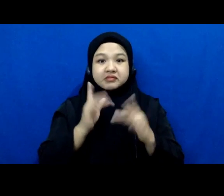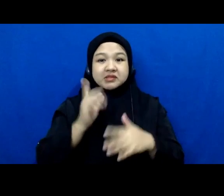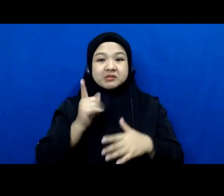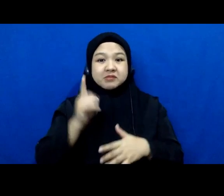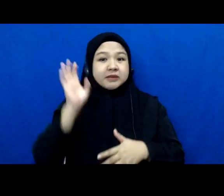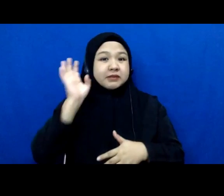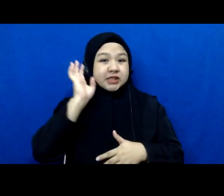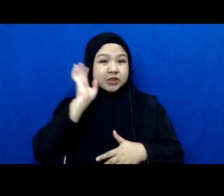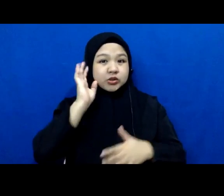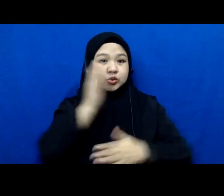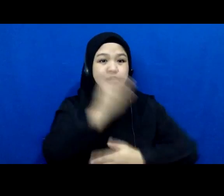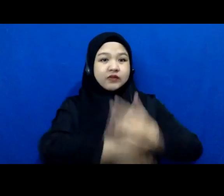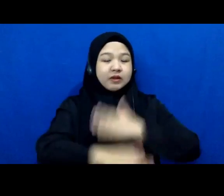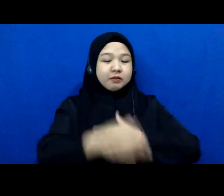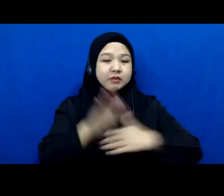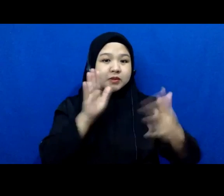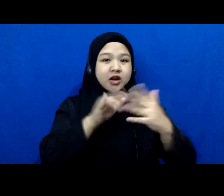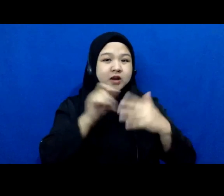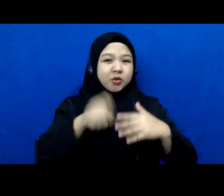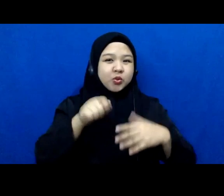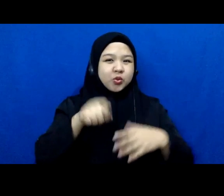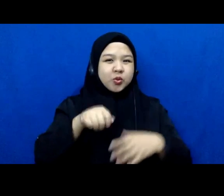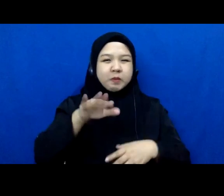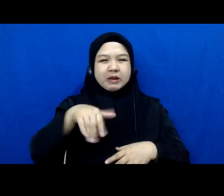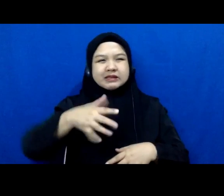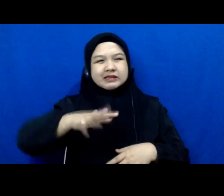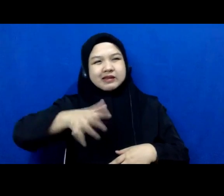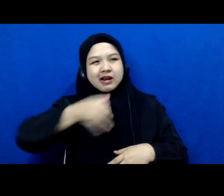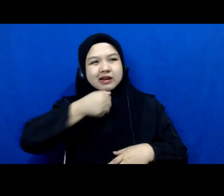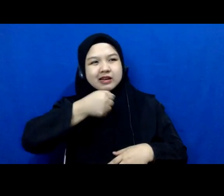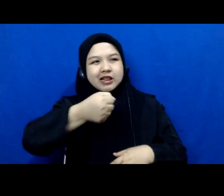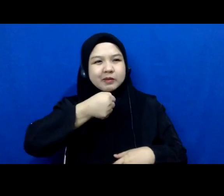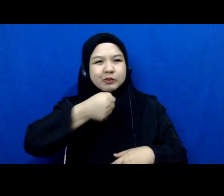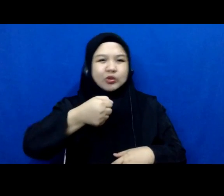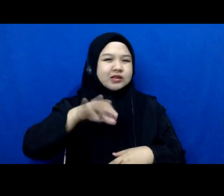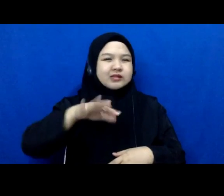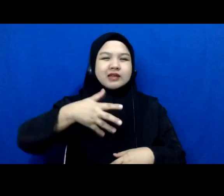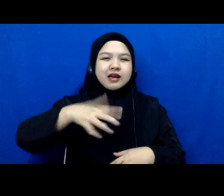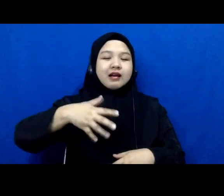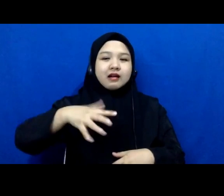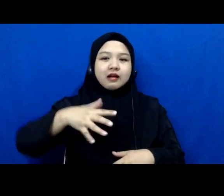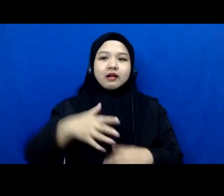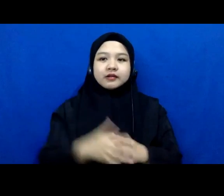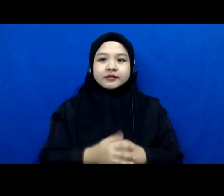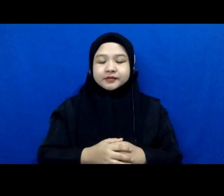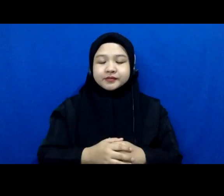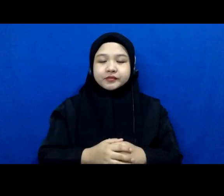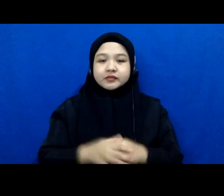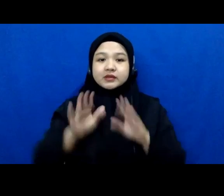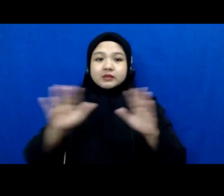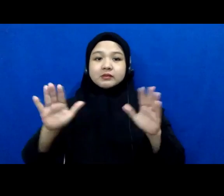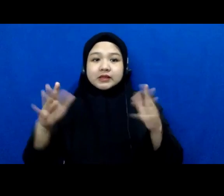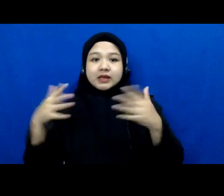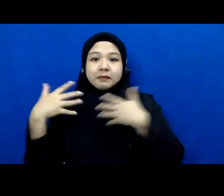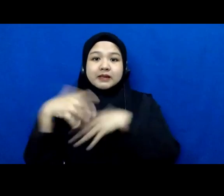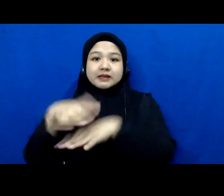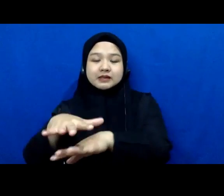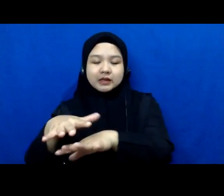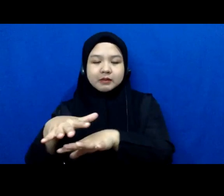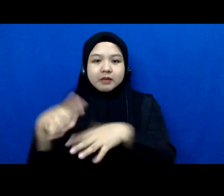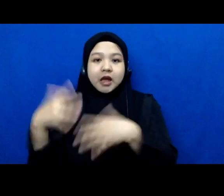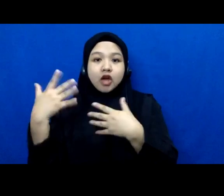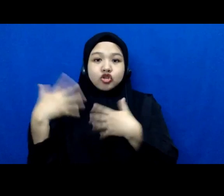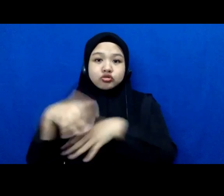dengan hukum itu kan masih jarang diliput sama media kita ya sama media, baik media harus utama maupun media yang spesifik